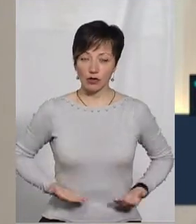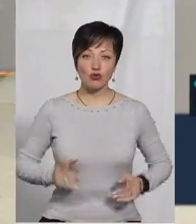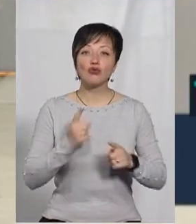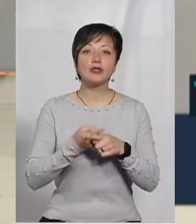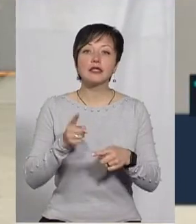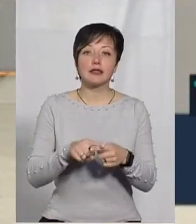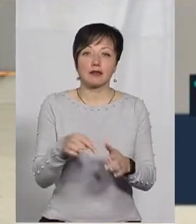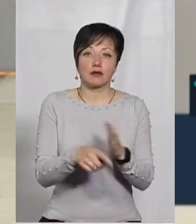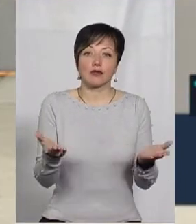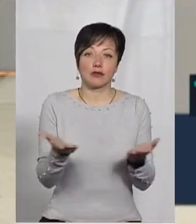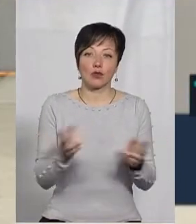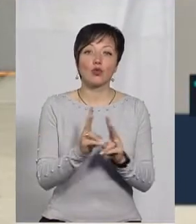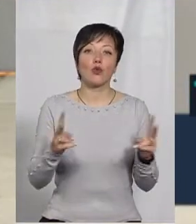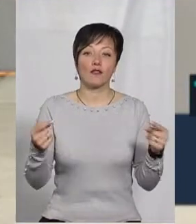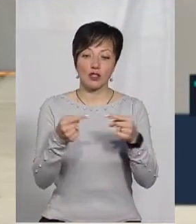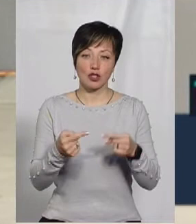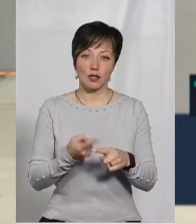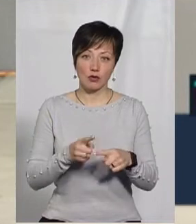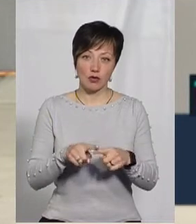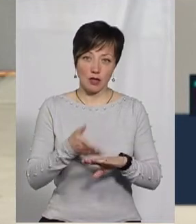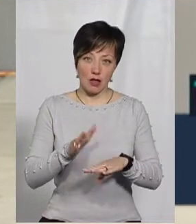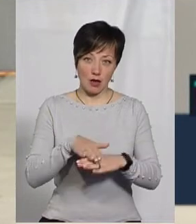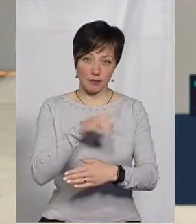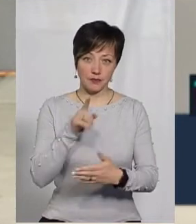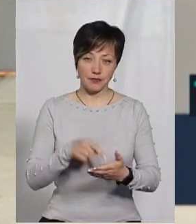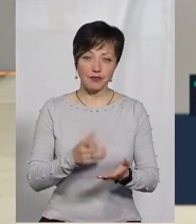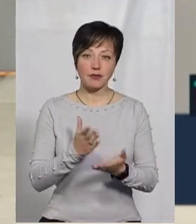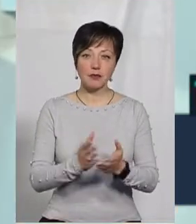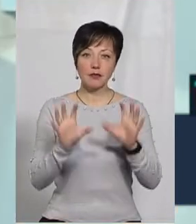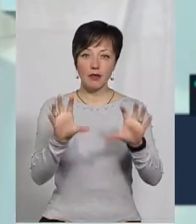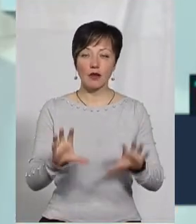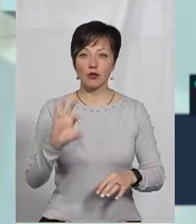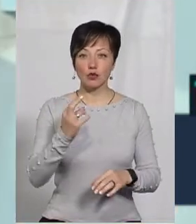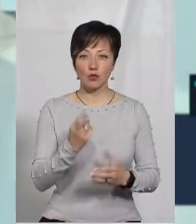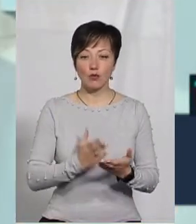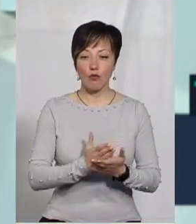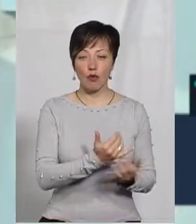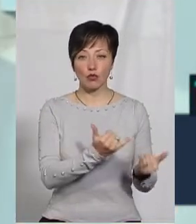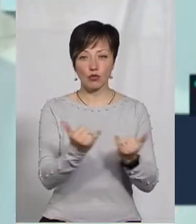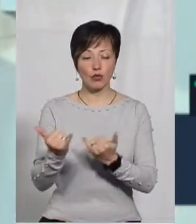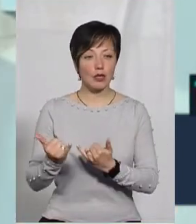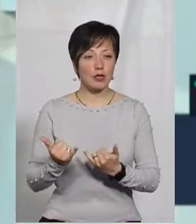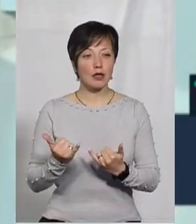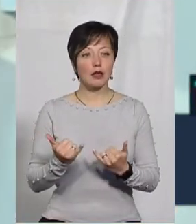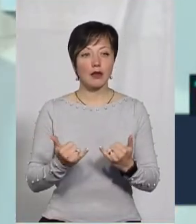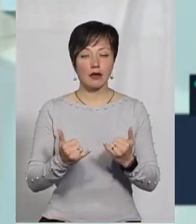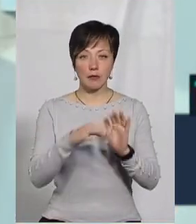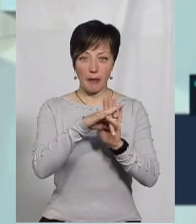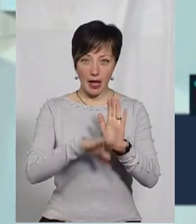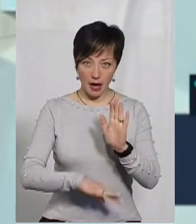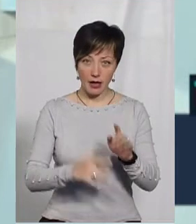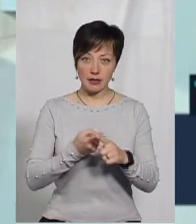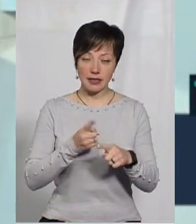Що це означає? Хто визначає оцю складність? Є закон про соціальні послуги, де визначено